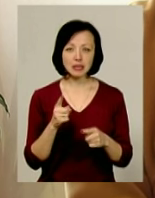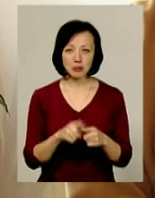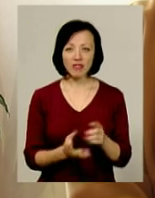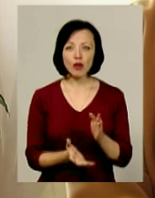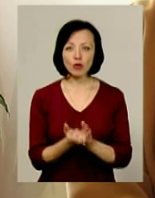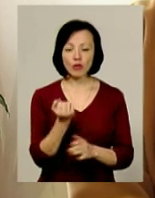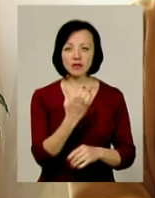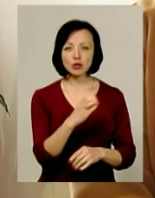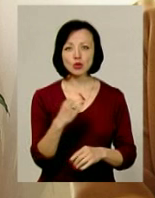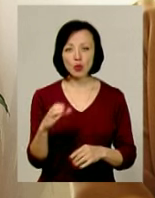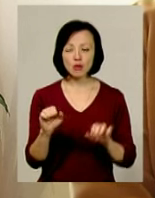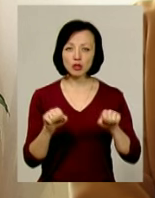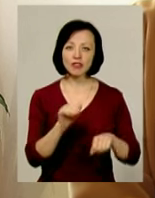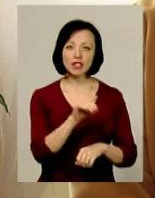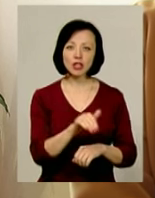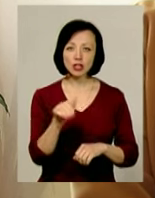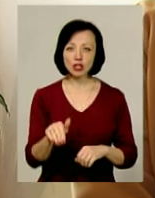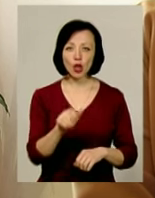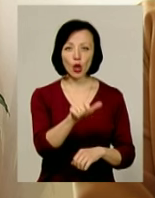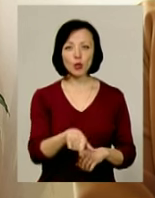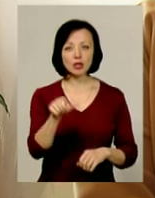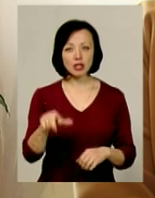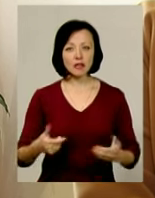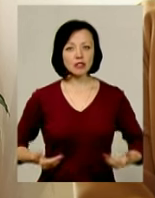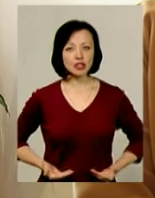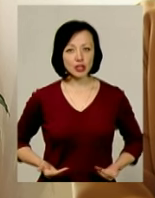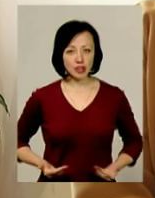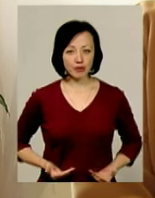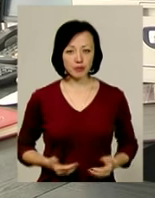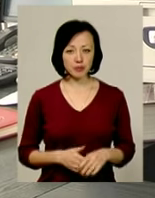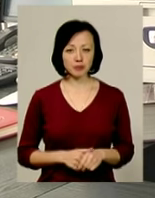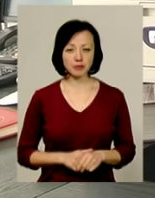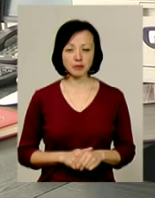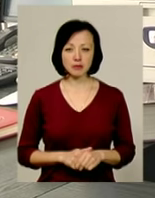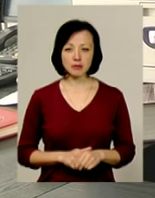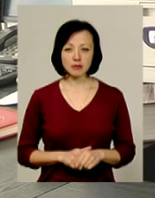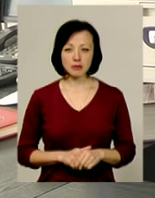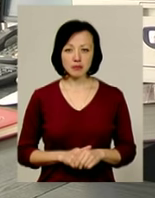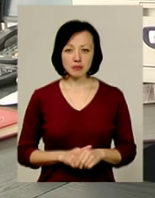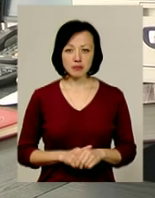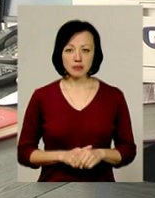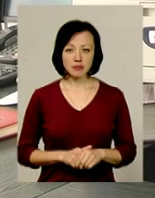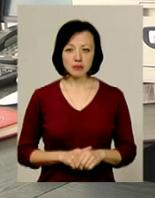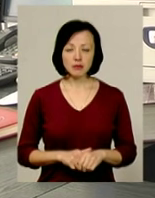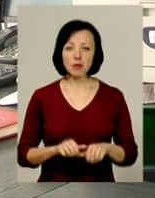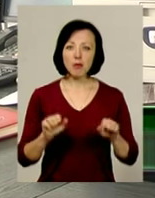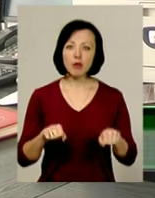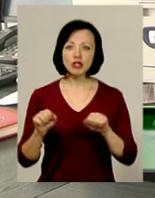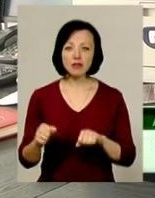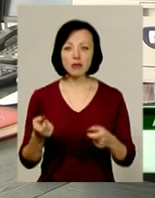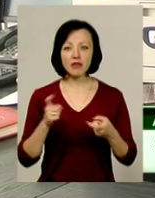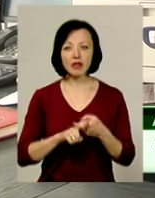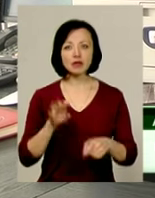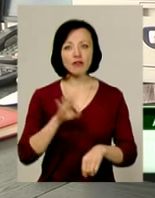врятував сотні, а можливо, тисячі людських життів. Можливо, щось пов'язане з якимось